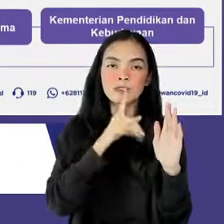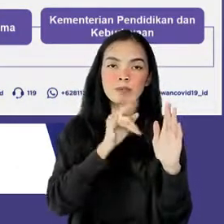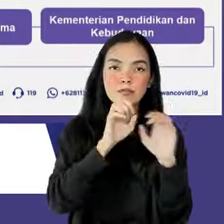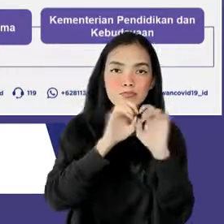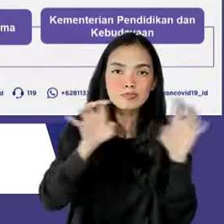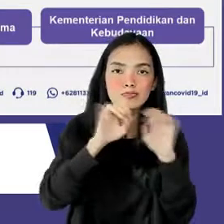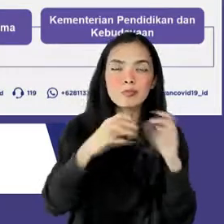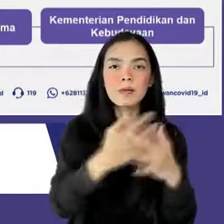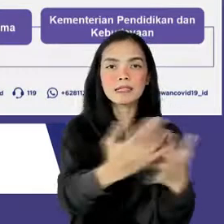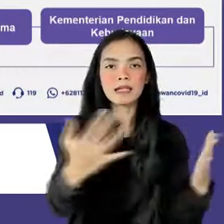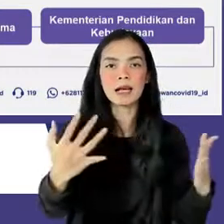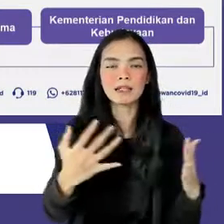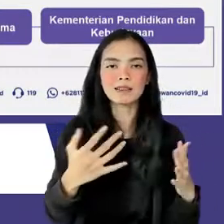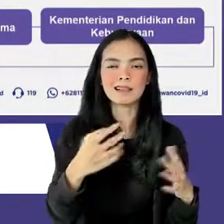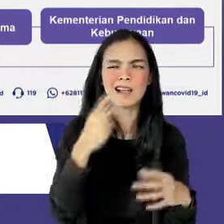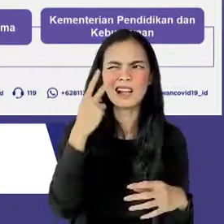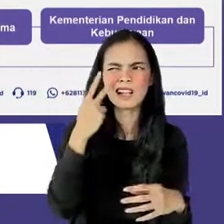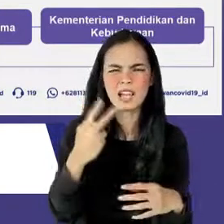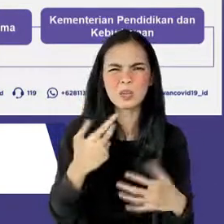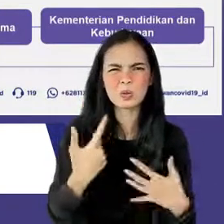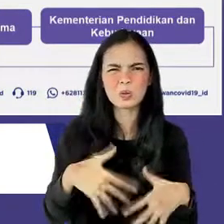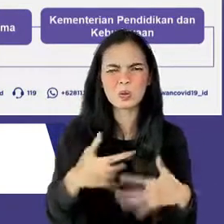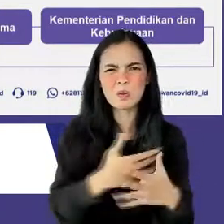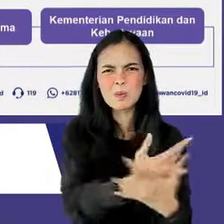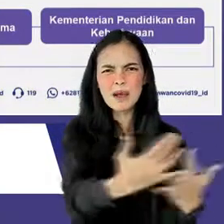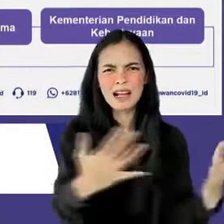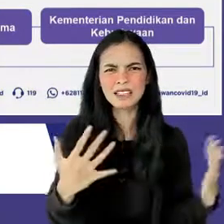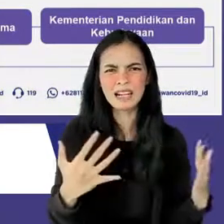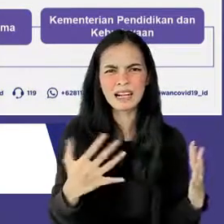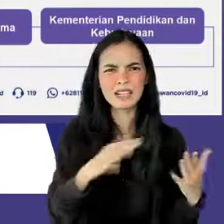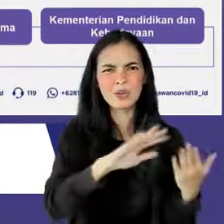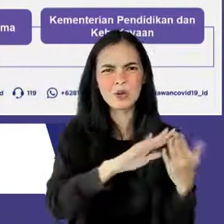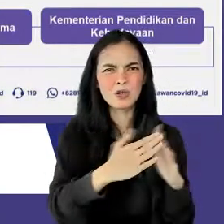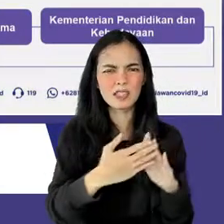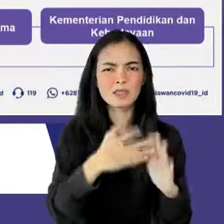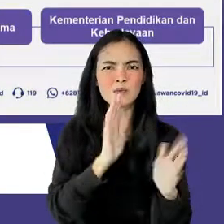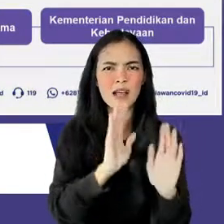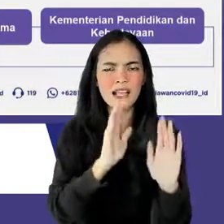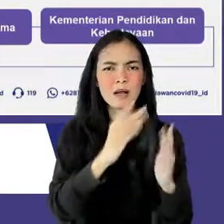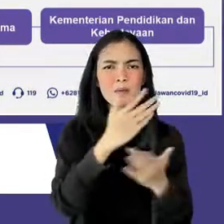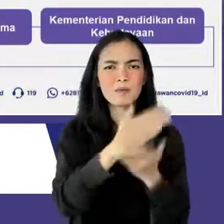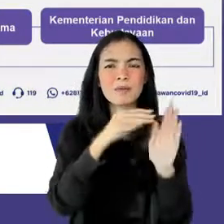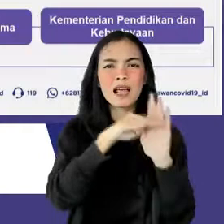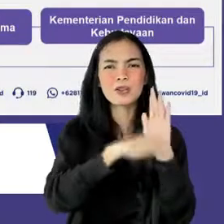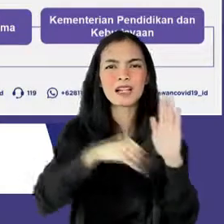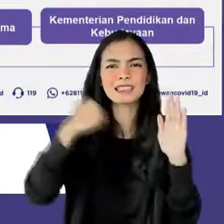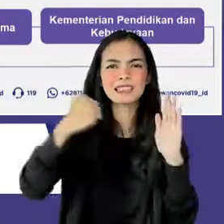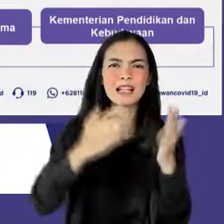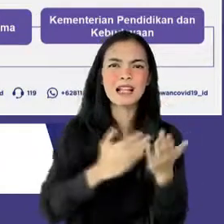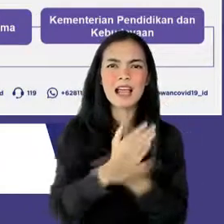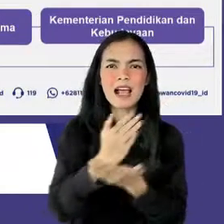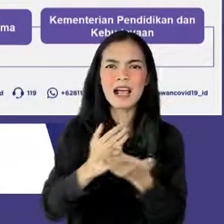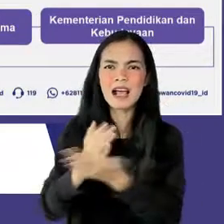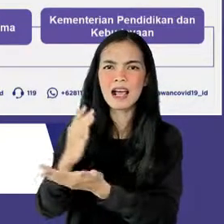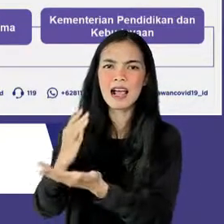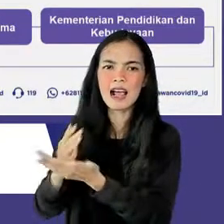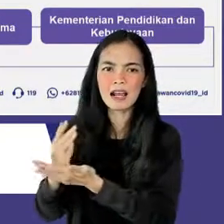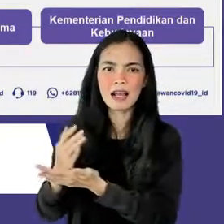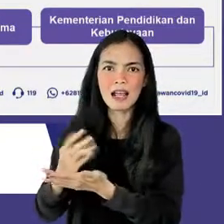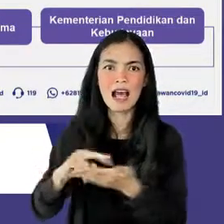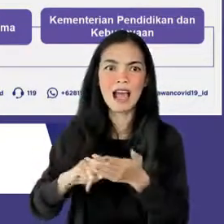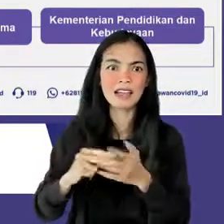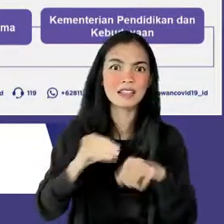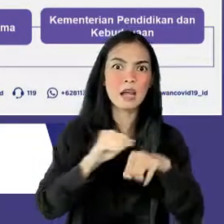nyatanya masih banyak ditemukan pelanggaran protokol kesehatan di tingkat komunitas sehingga menimbulkan klaster keluarga.